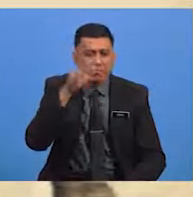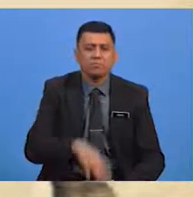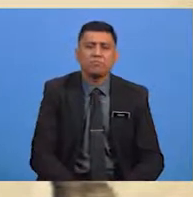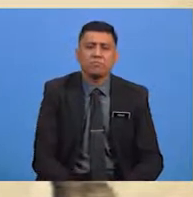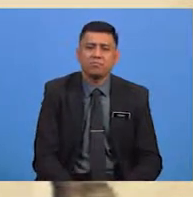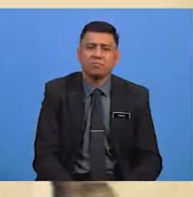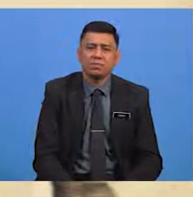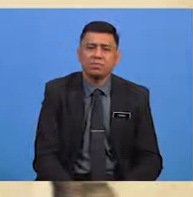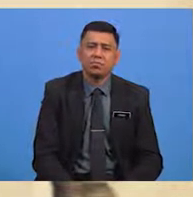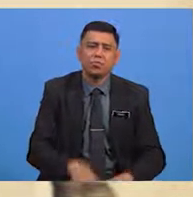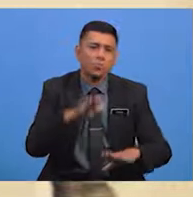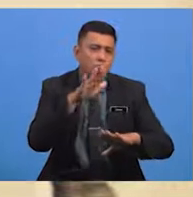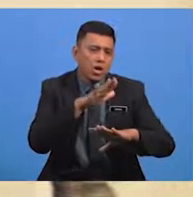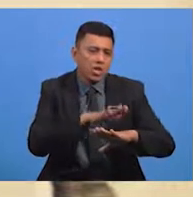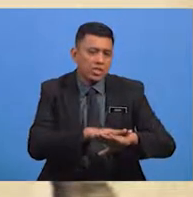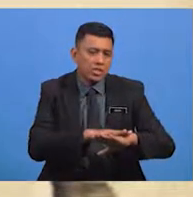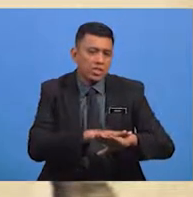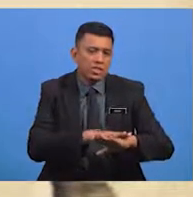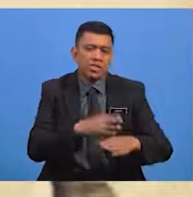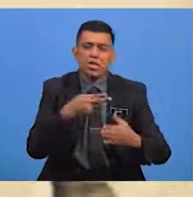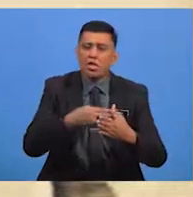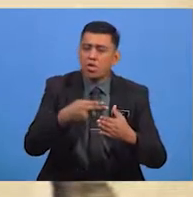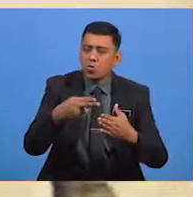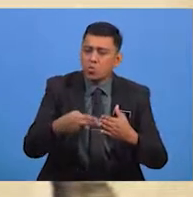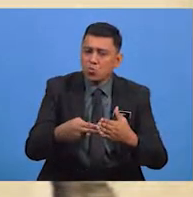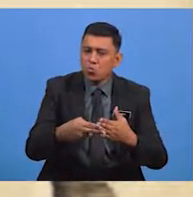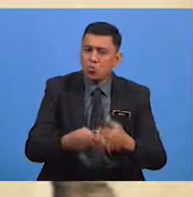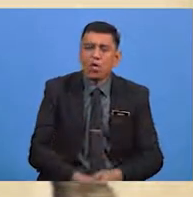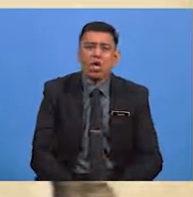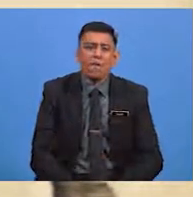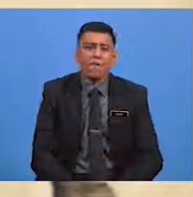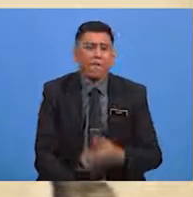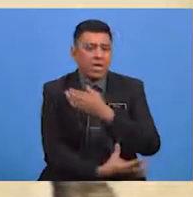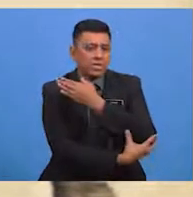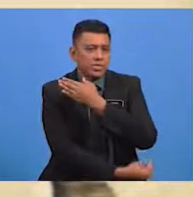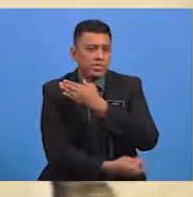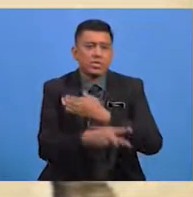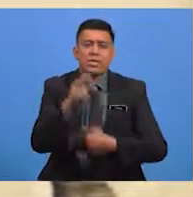Atasnya hulu fakir nistawan